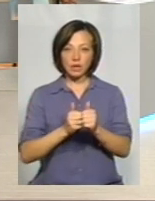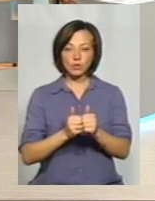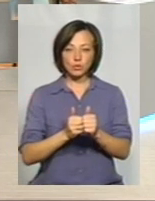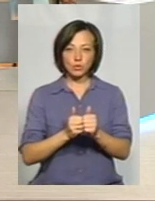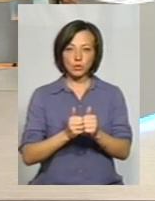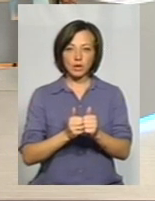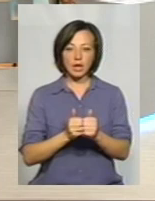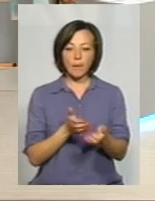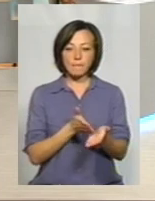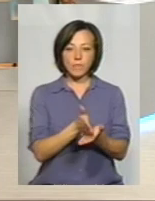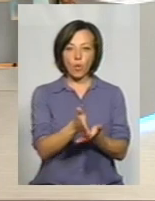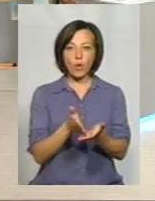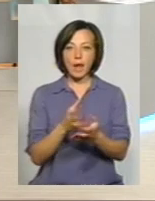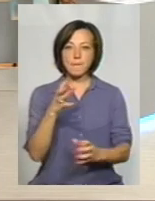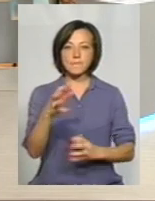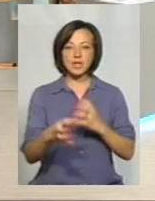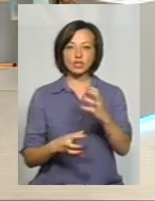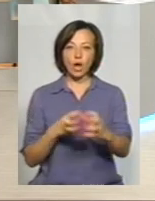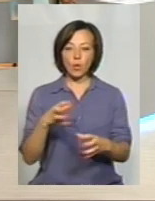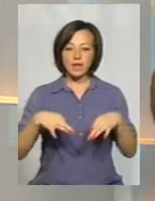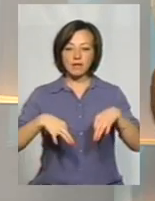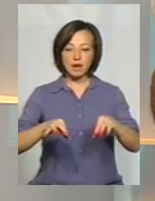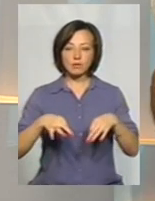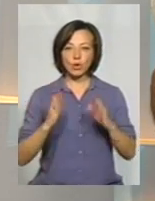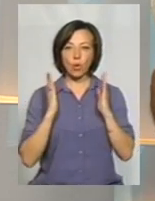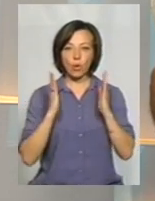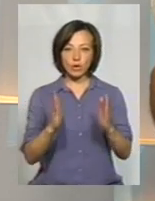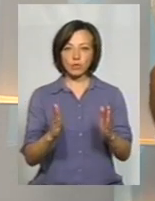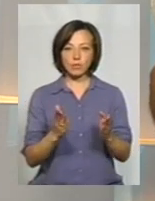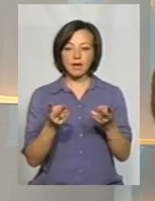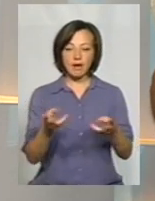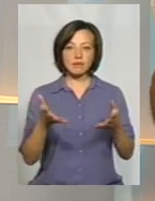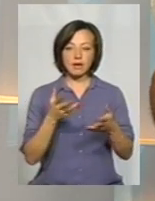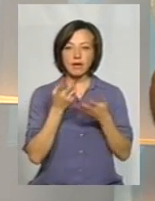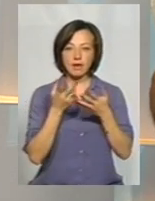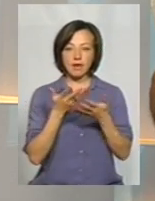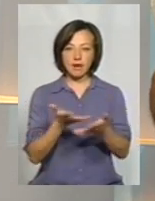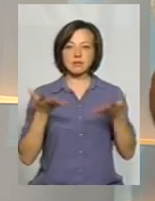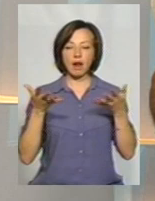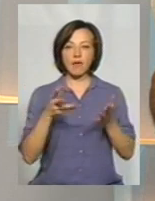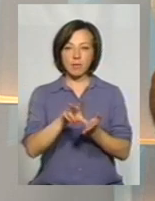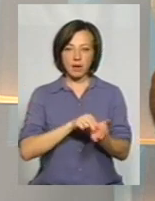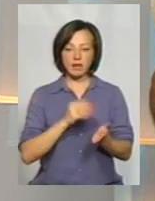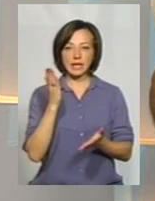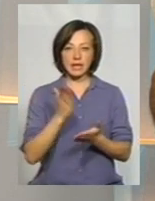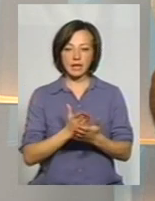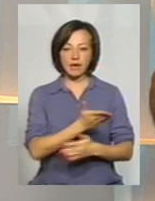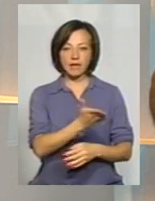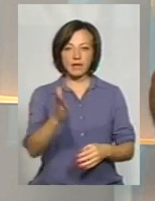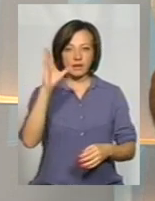міжнародні транспортні коридори. Яскравим прикладом цього є. Я думаю, що ви всі знаєте, що